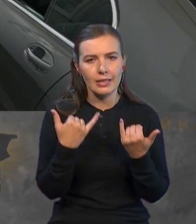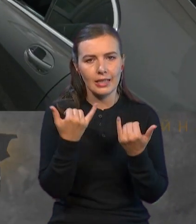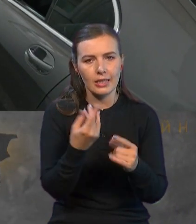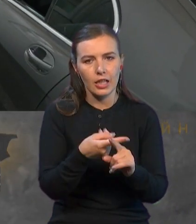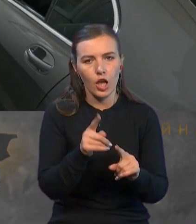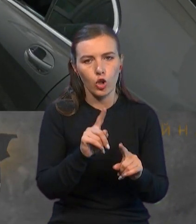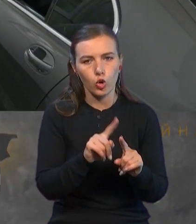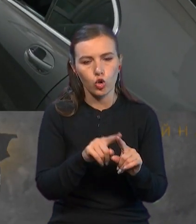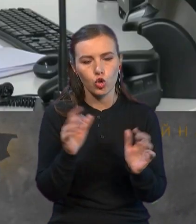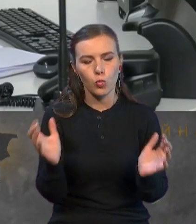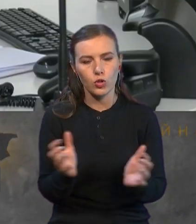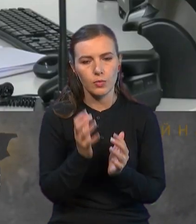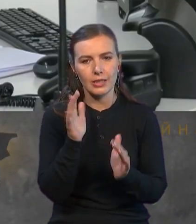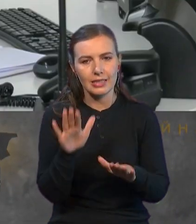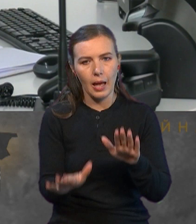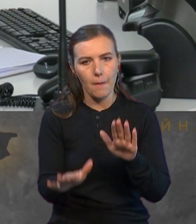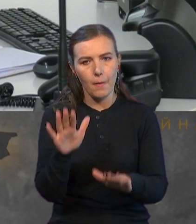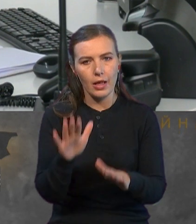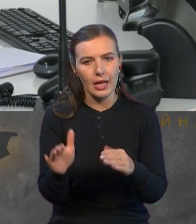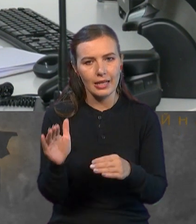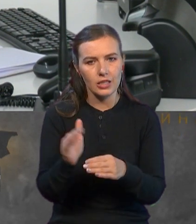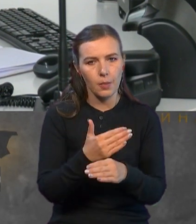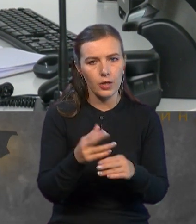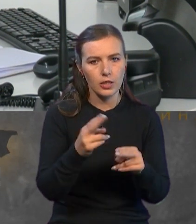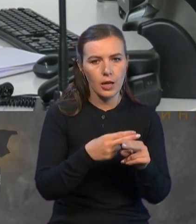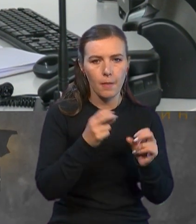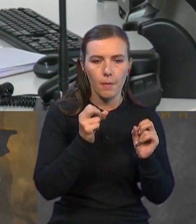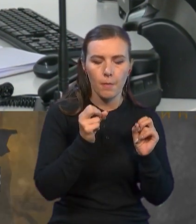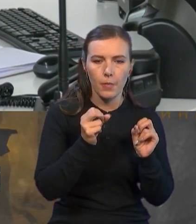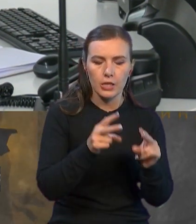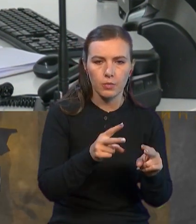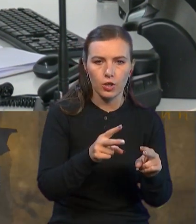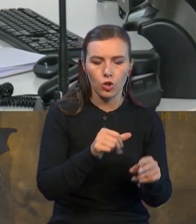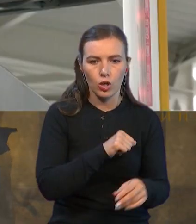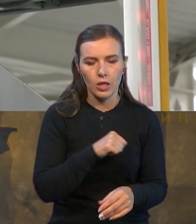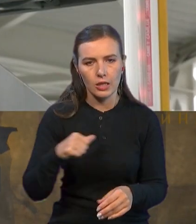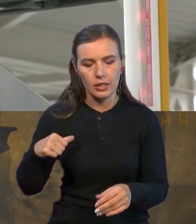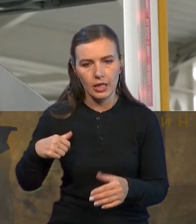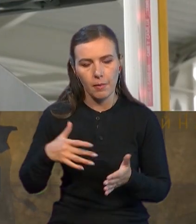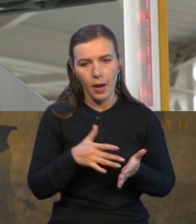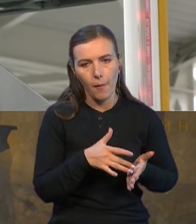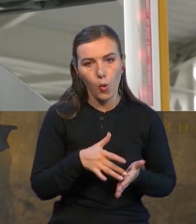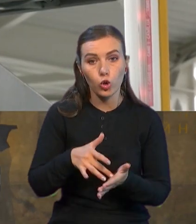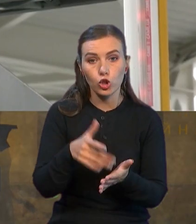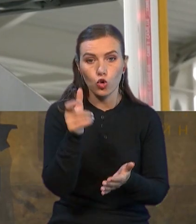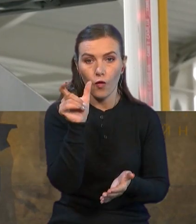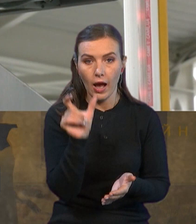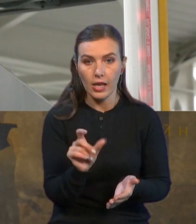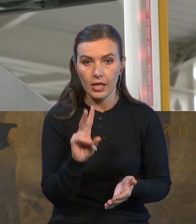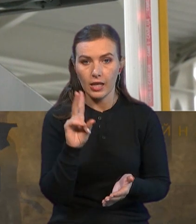зберегти баланс між безпекою, саме подорожувальника і